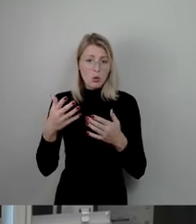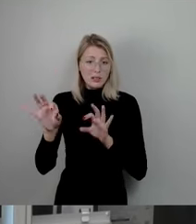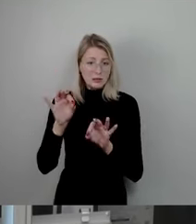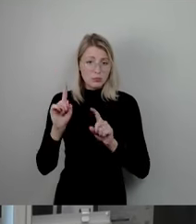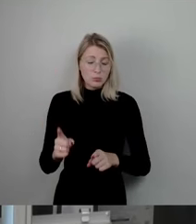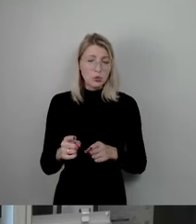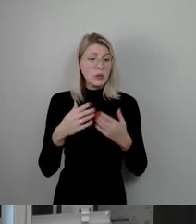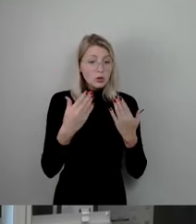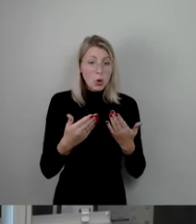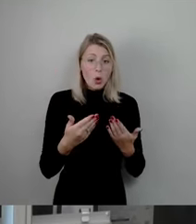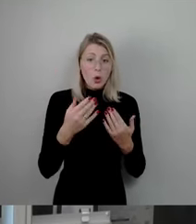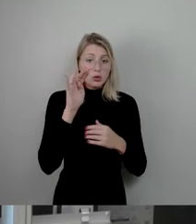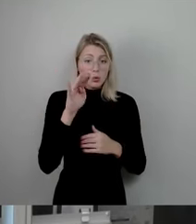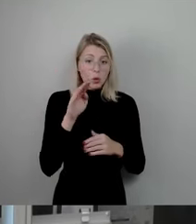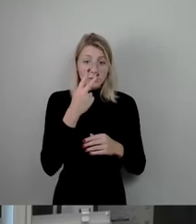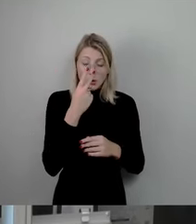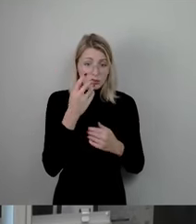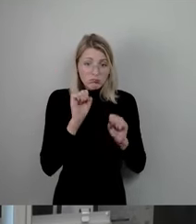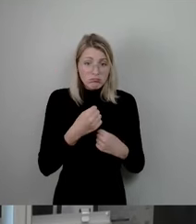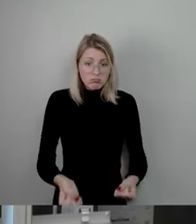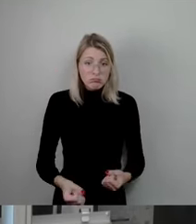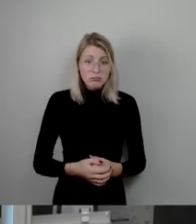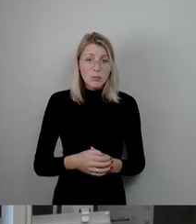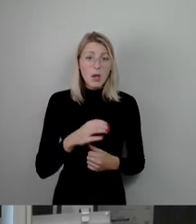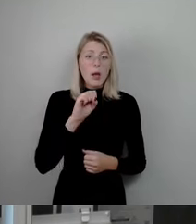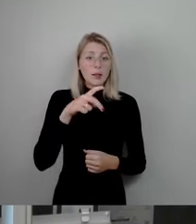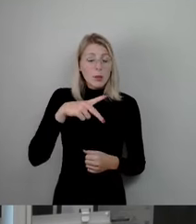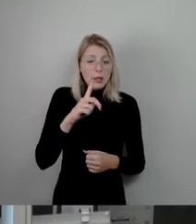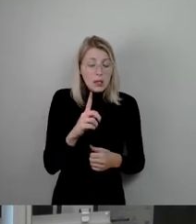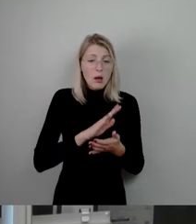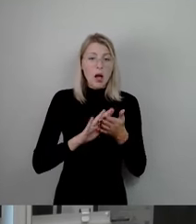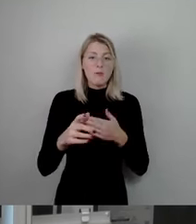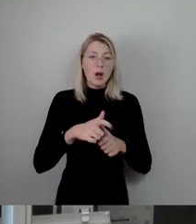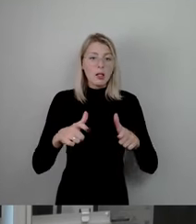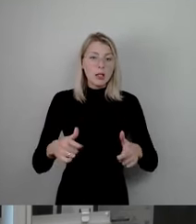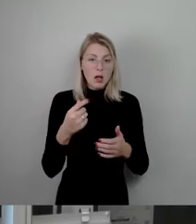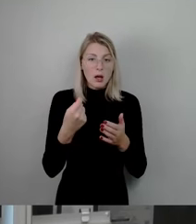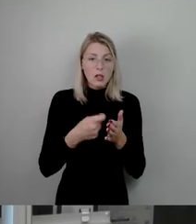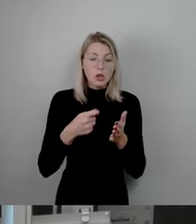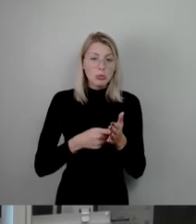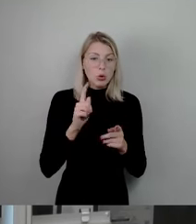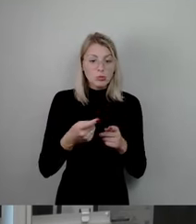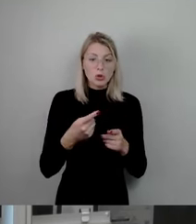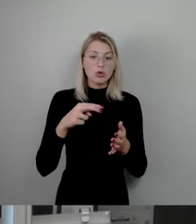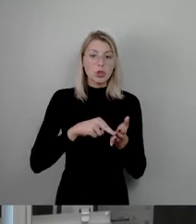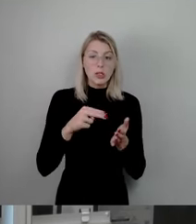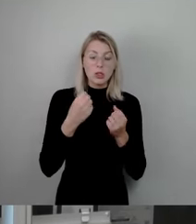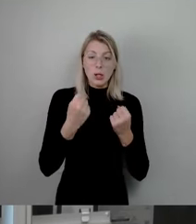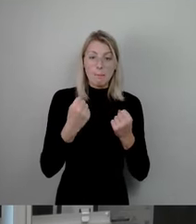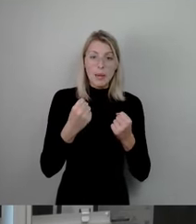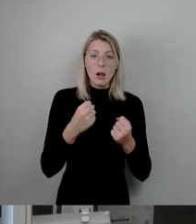sein, dass die SPD für irgendwelche Kita-Gebühren, die stabilisiert werden sollen, das Geld aus dem